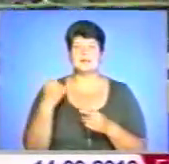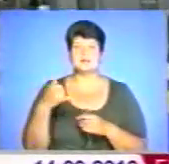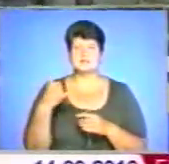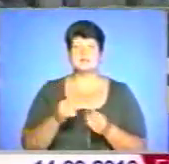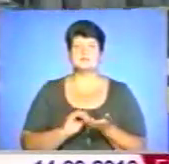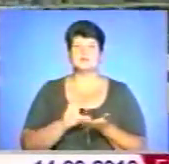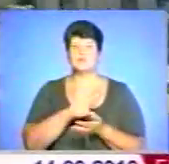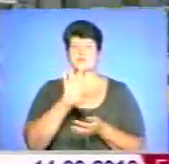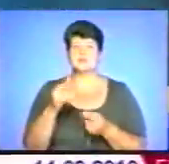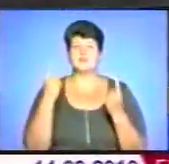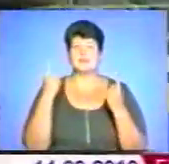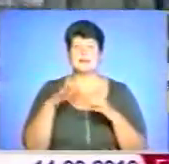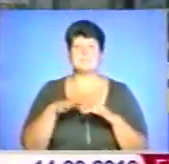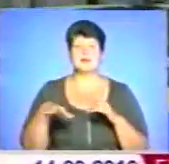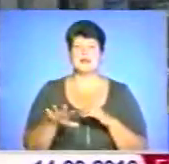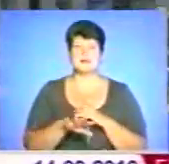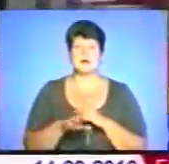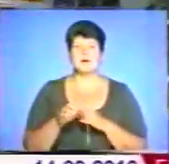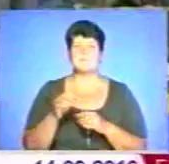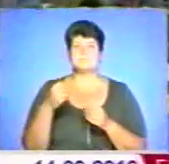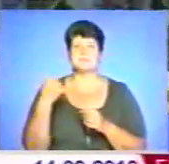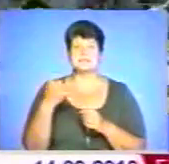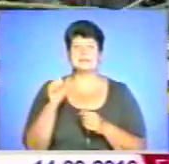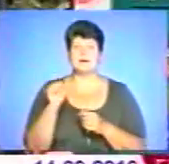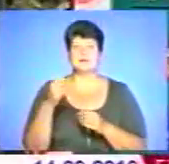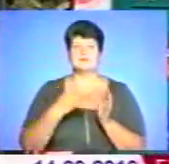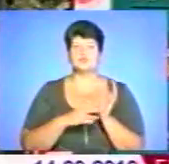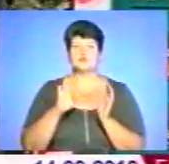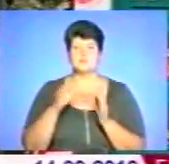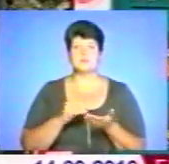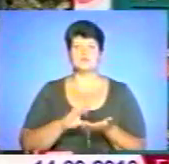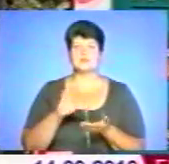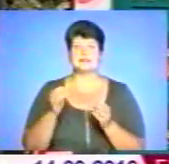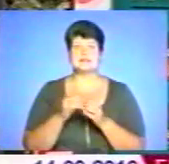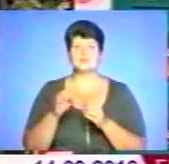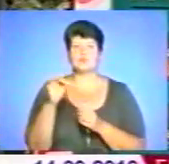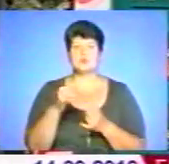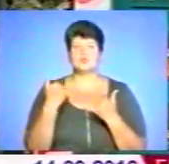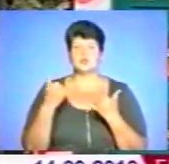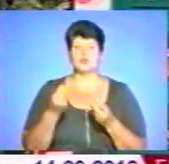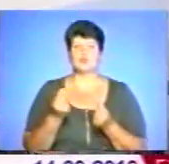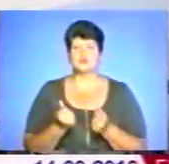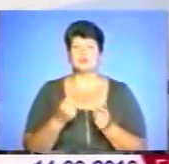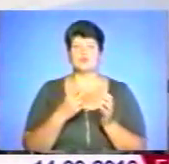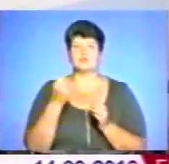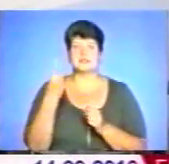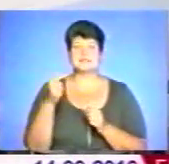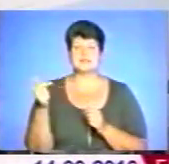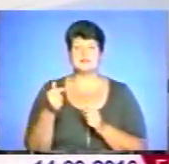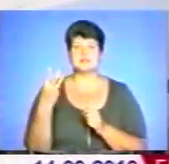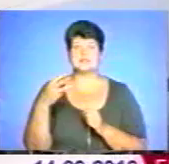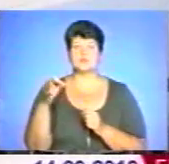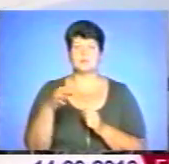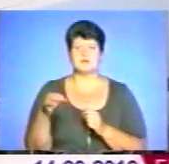в усіх великих мережах. Бензин А-95 подорожчав на 10 копійок і на сьогодні коштує майже 11 гривень 30